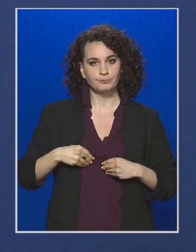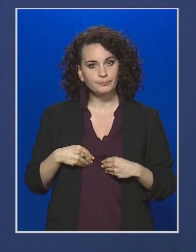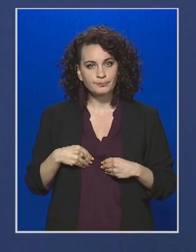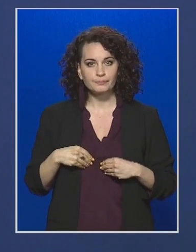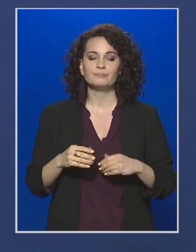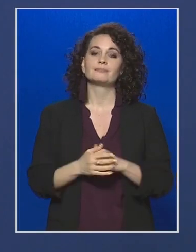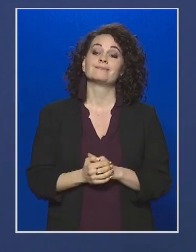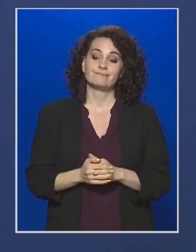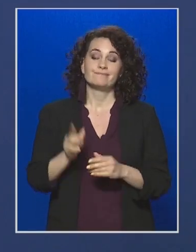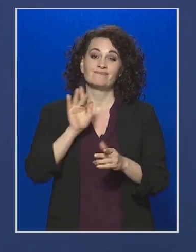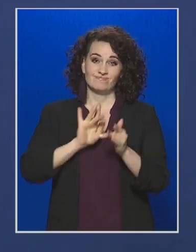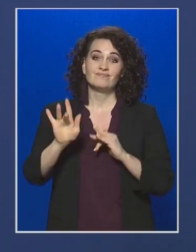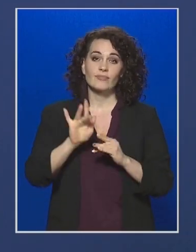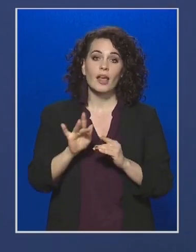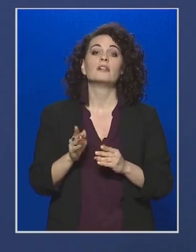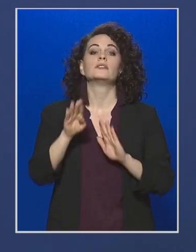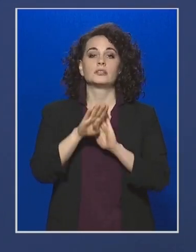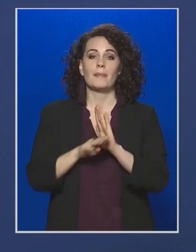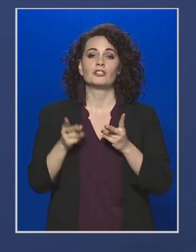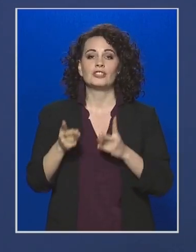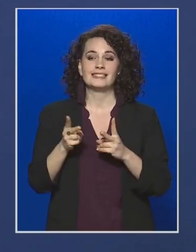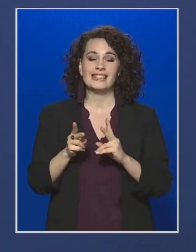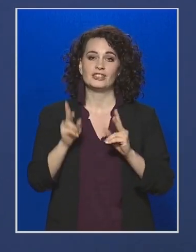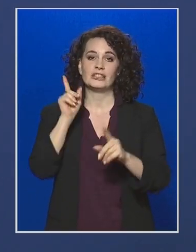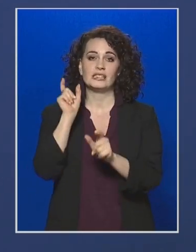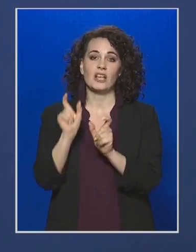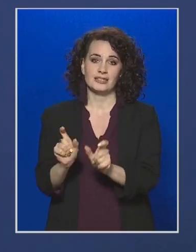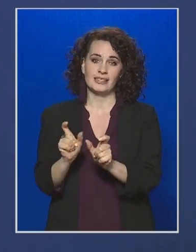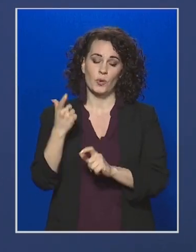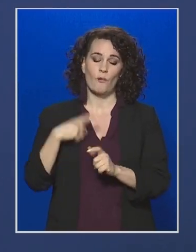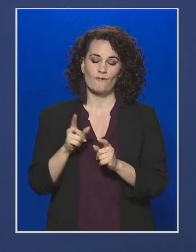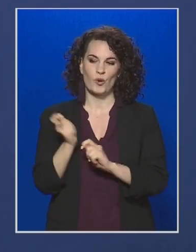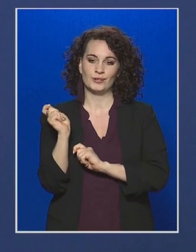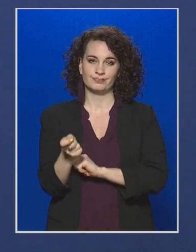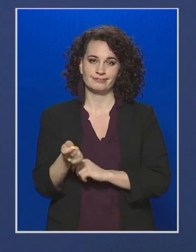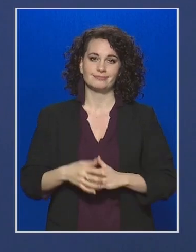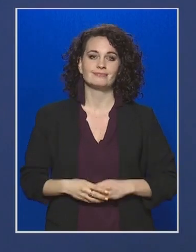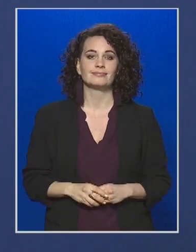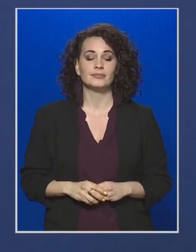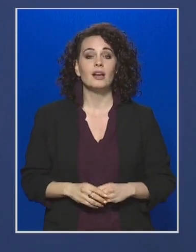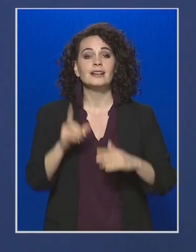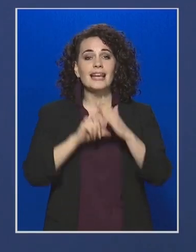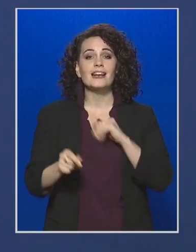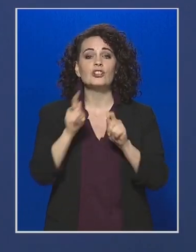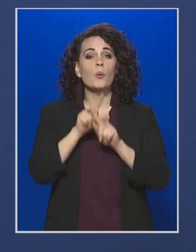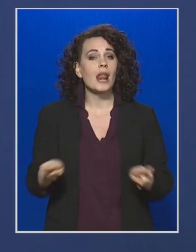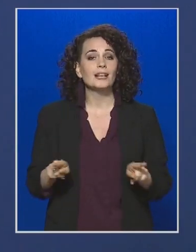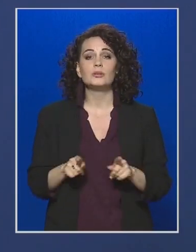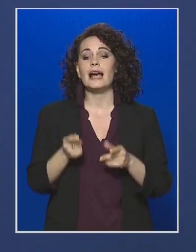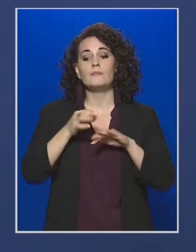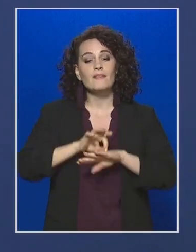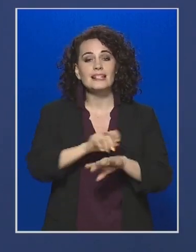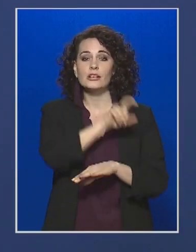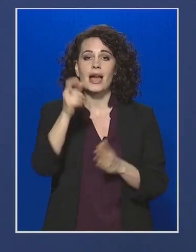alávont személy, vele szemben szabálysértési szankciót kellett alkalmaznunk. A kiárási korlátozás bevezetése óta